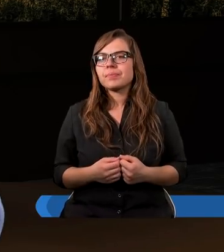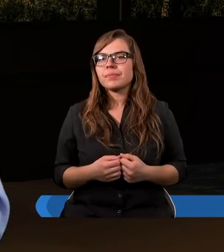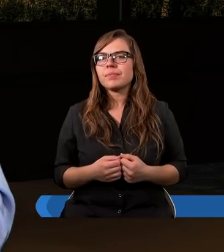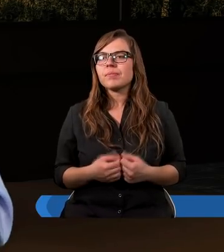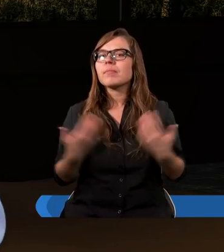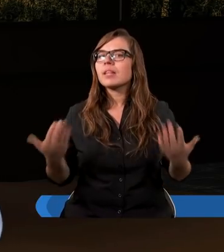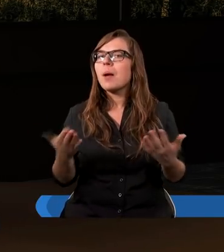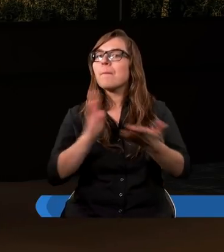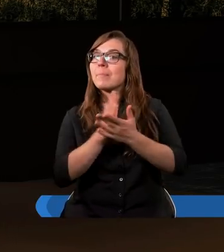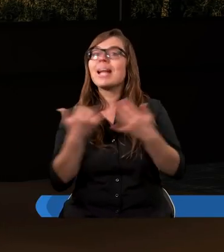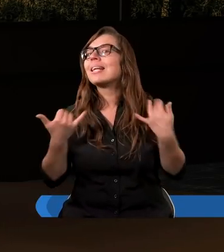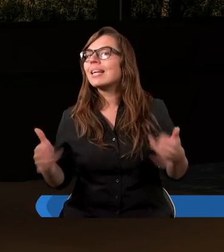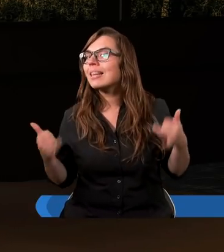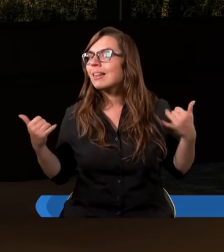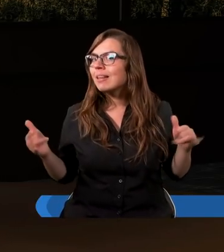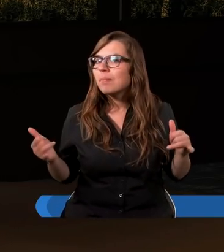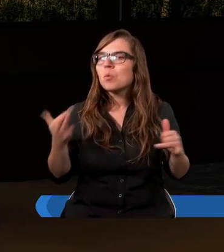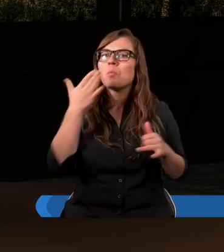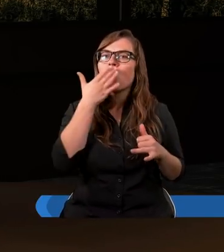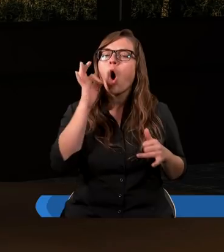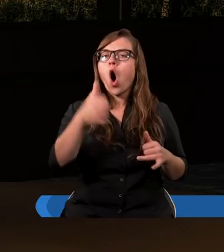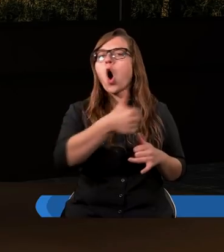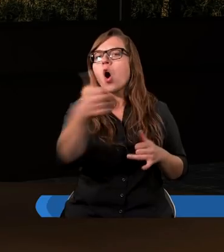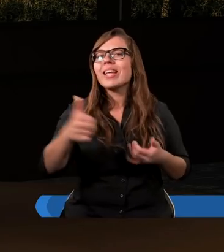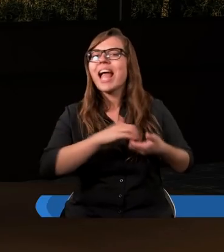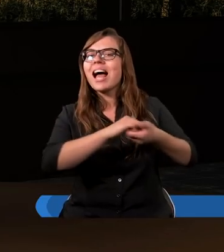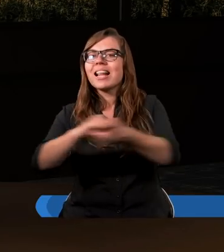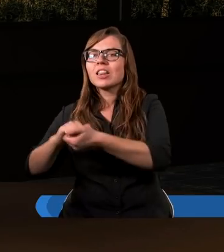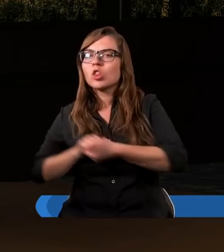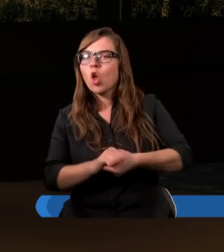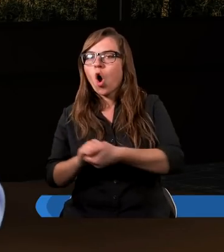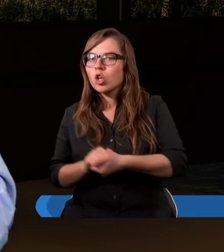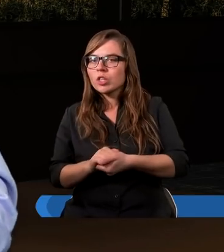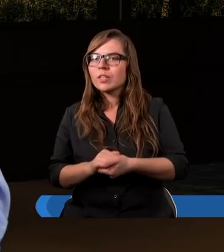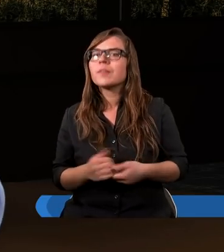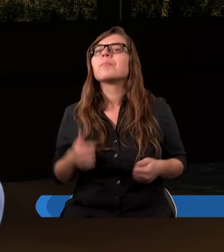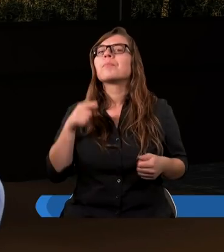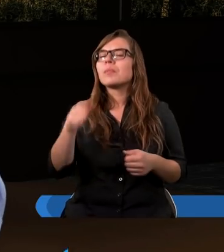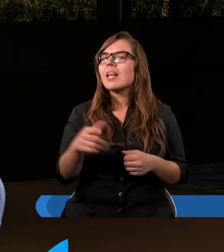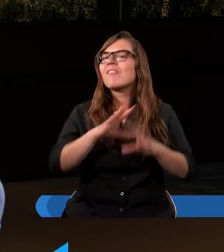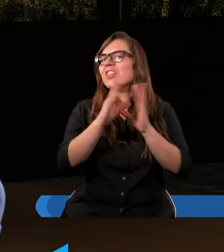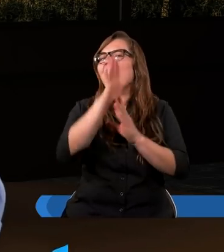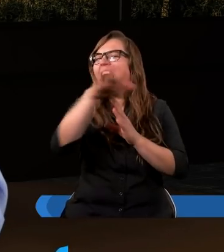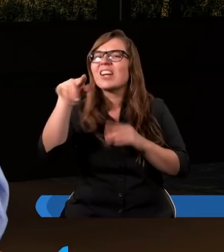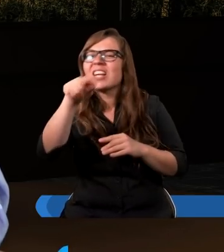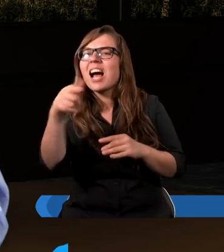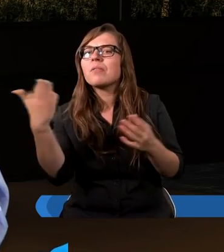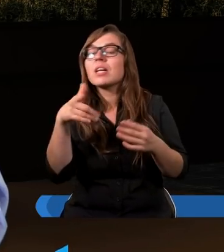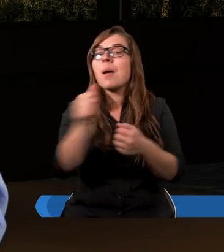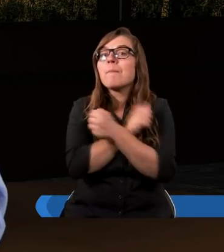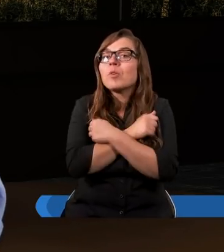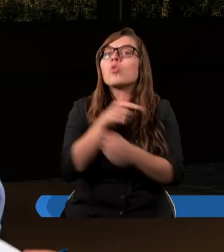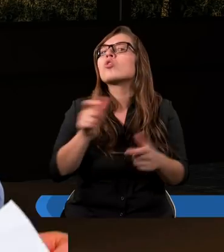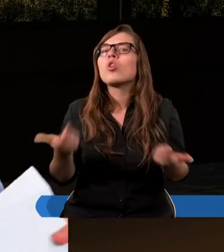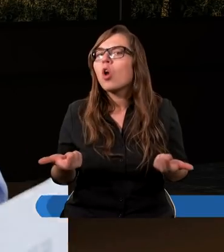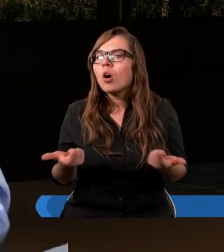No, między innymi mówimy o jedności i wszędzie tam, gdzie jest miłość, to jest